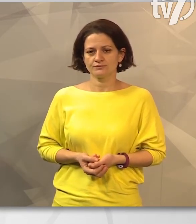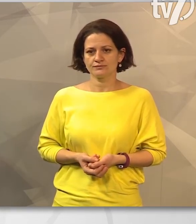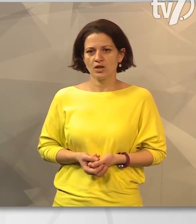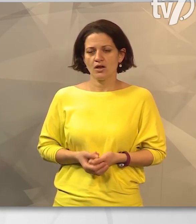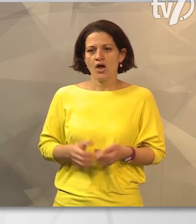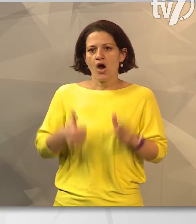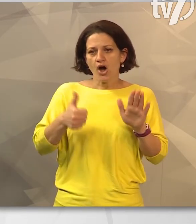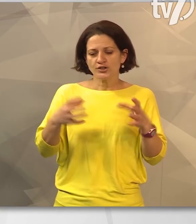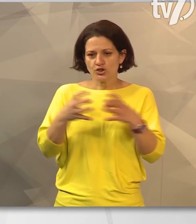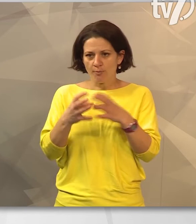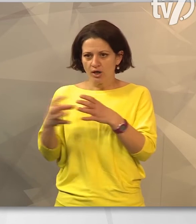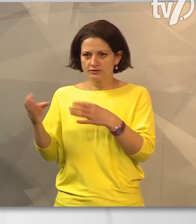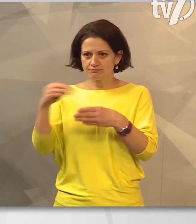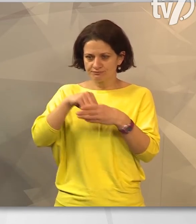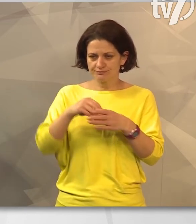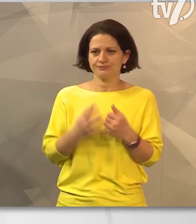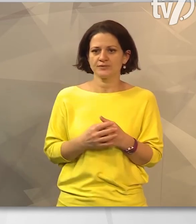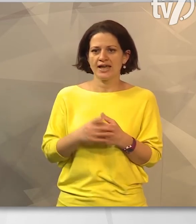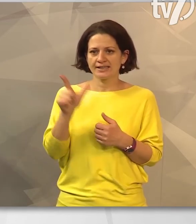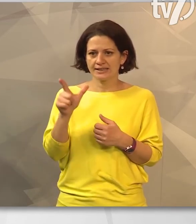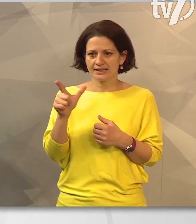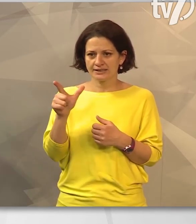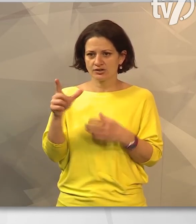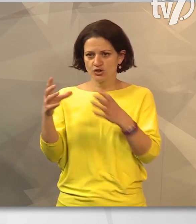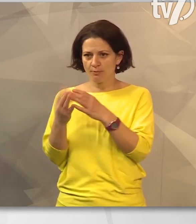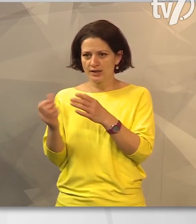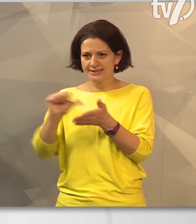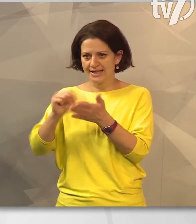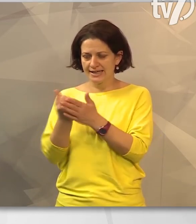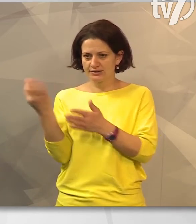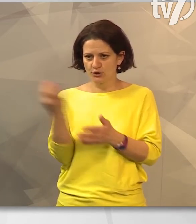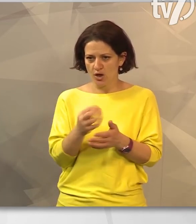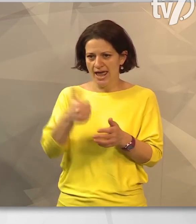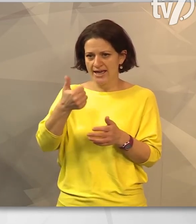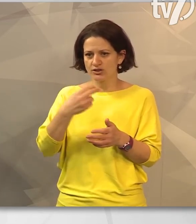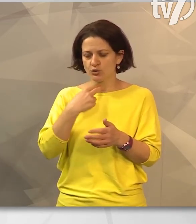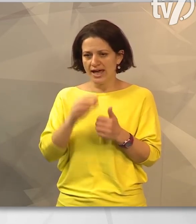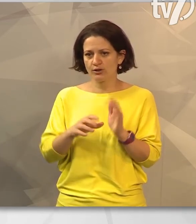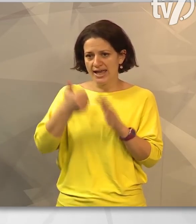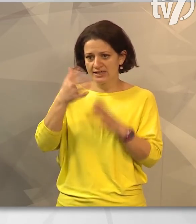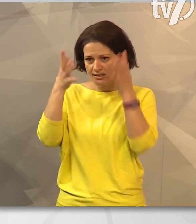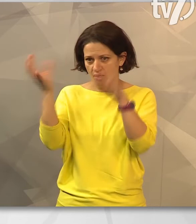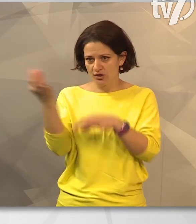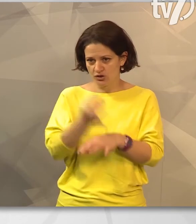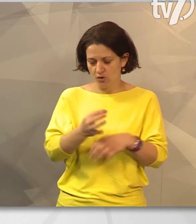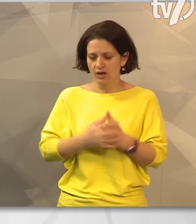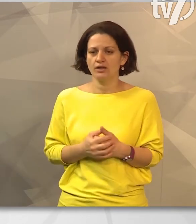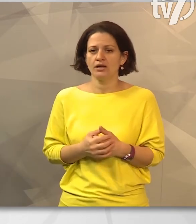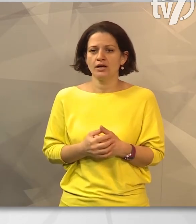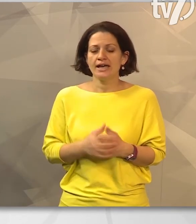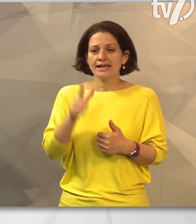A torna 6 csapat részvételével zajlott, két együttes érkezett Szegedről, egy Gyuláról, egy pedig Szarvasról.